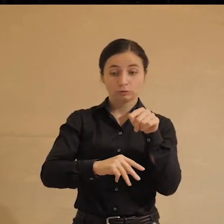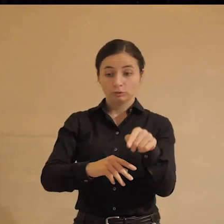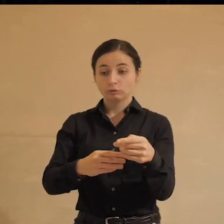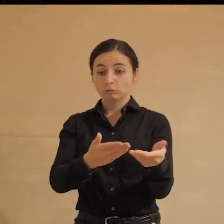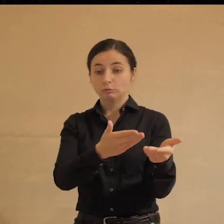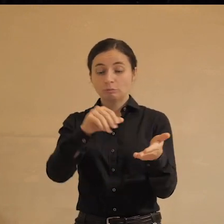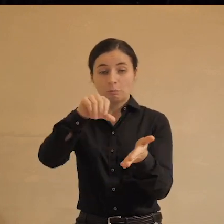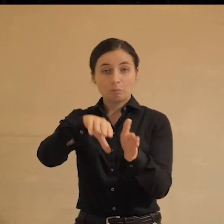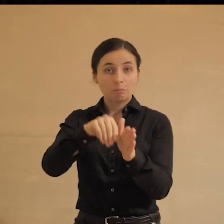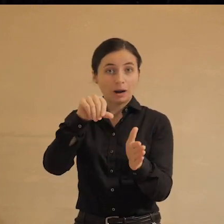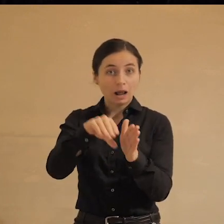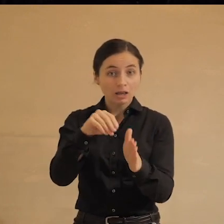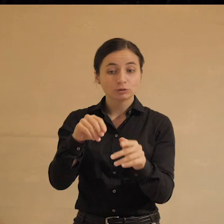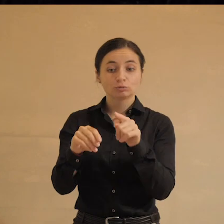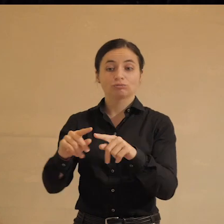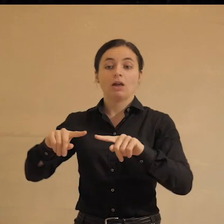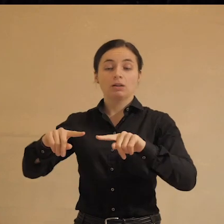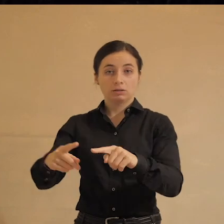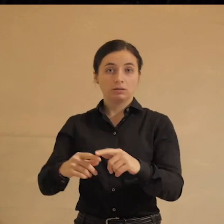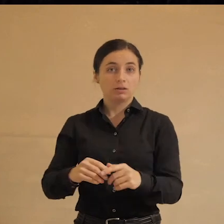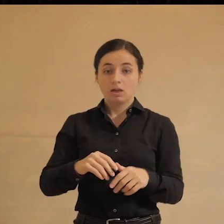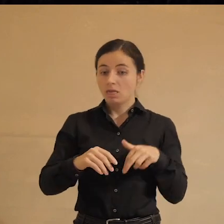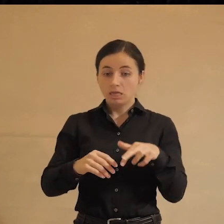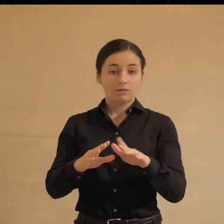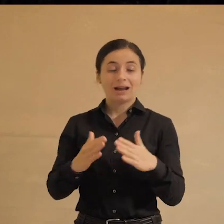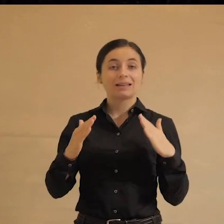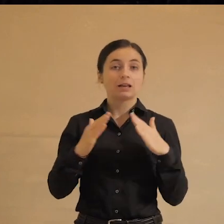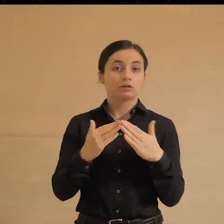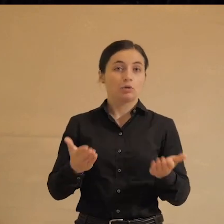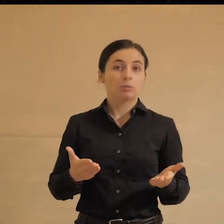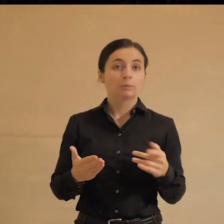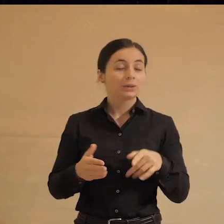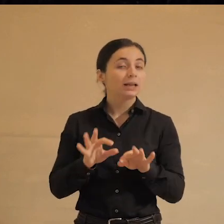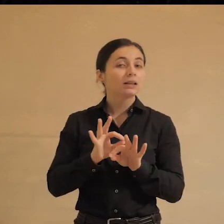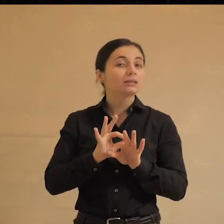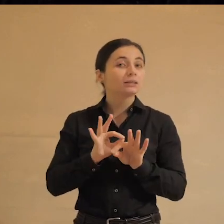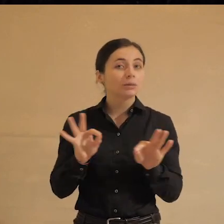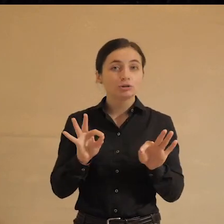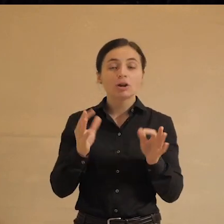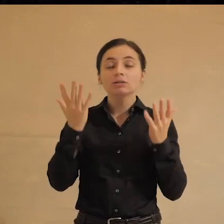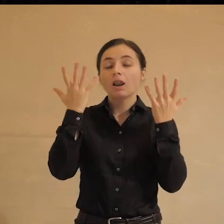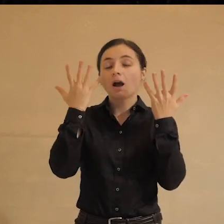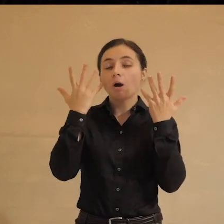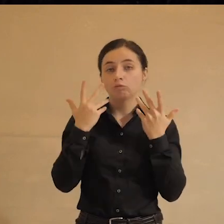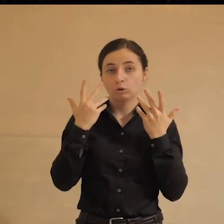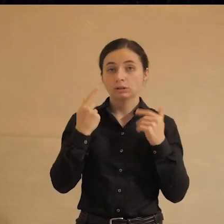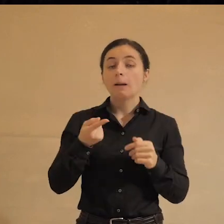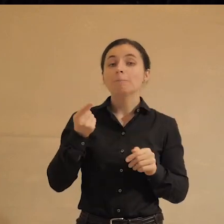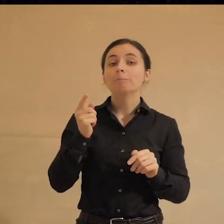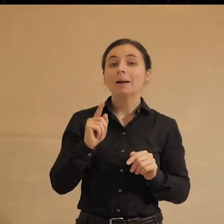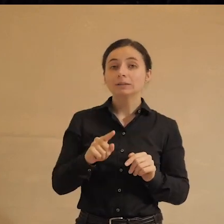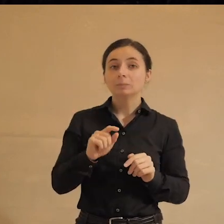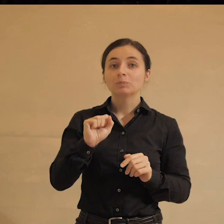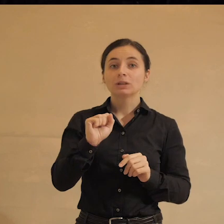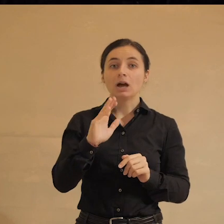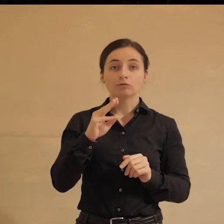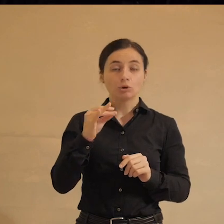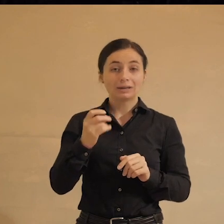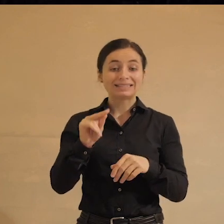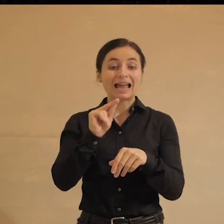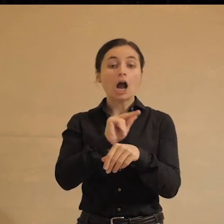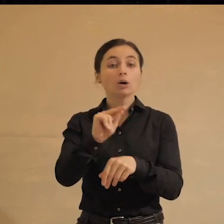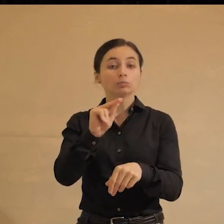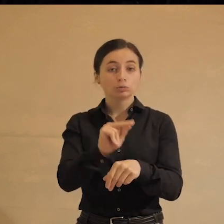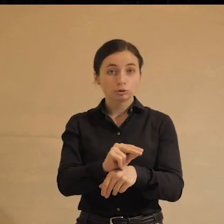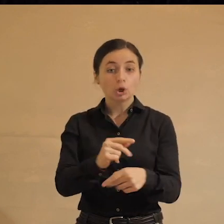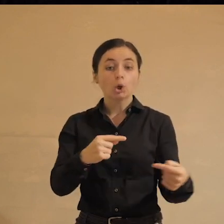же ты и проголосуешь, тут же тебя и арестуют, не выходя из дома. Это замечательно, совершенно комфортно. Поэтому автократии обучаются,